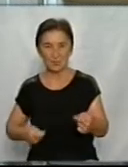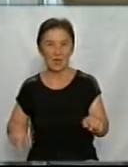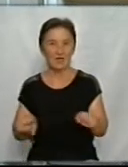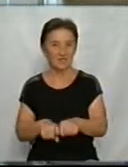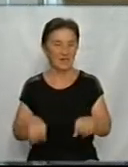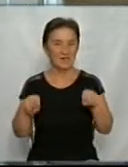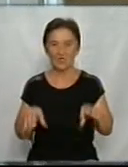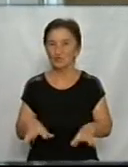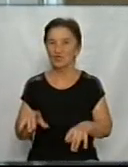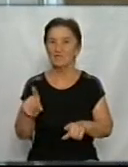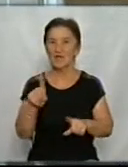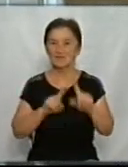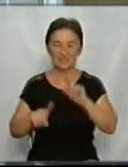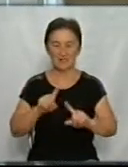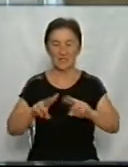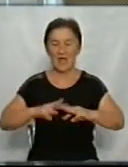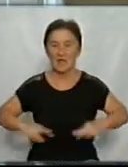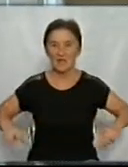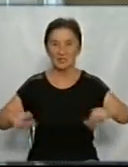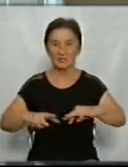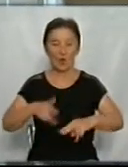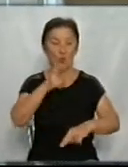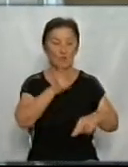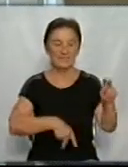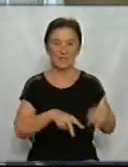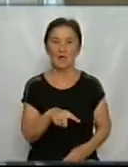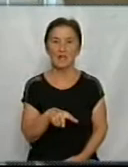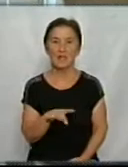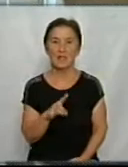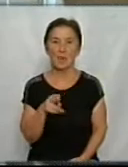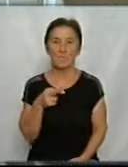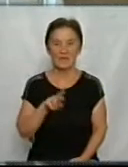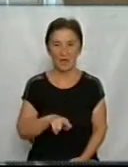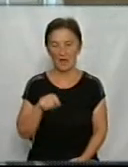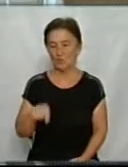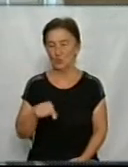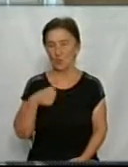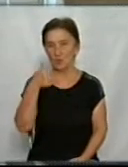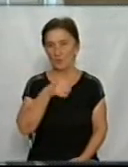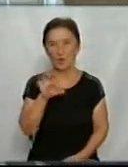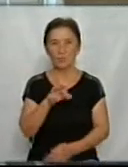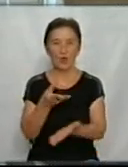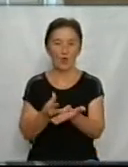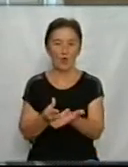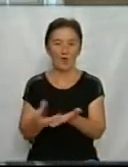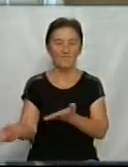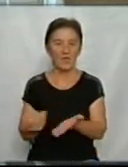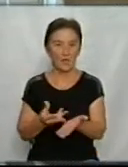на засіданні уряду у кінці липня місяця цього року про виплату